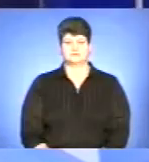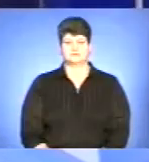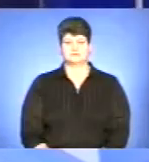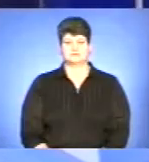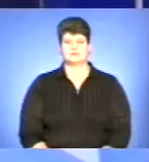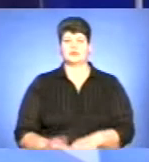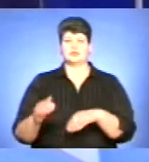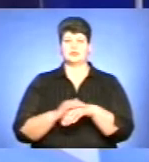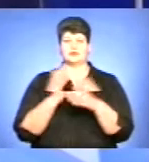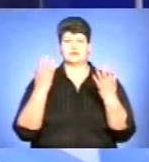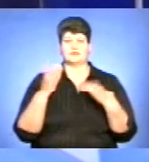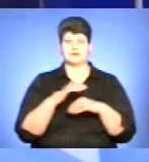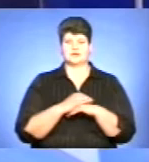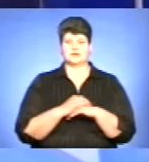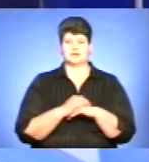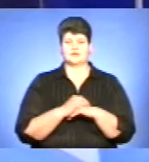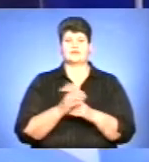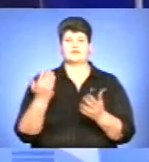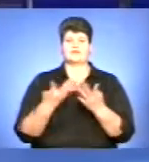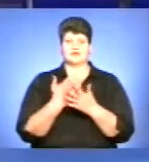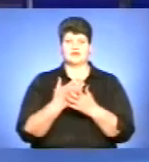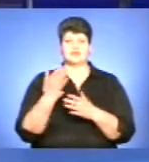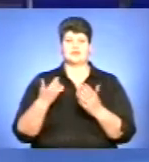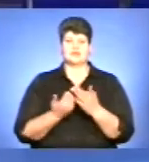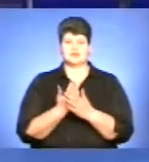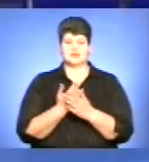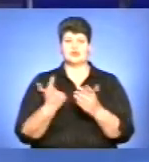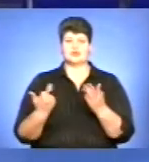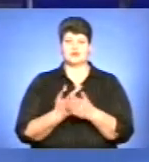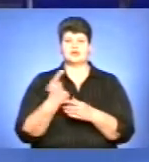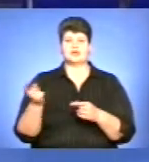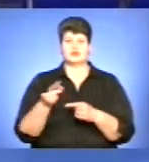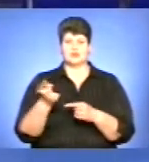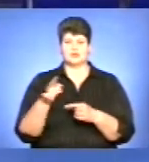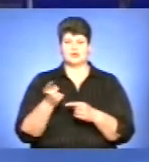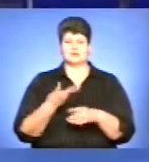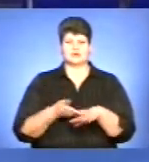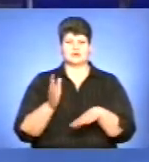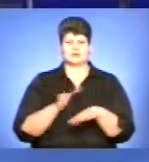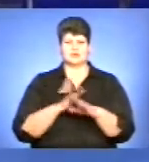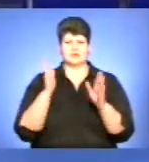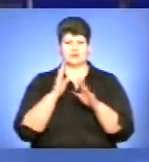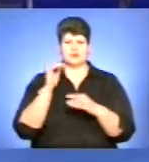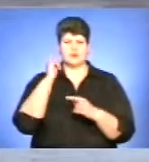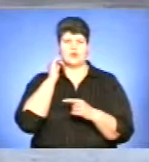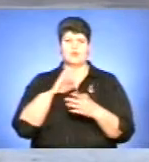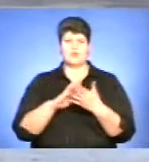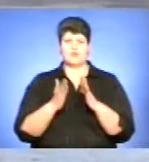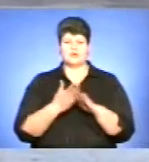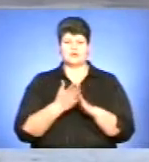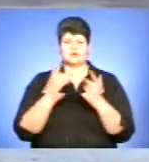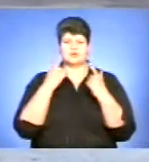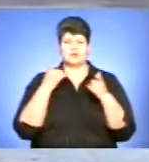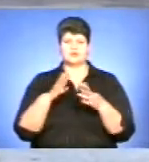Добрий вечір у прямому ефірі Вісті. І знову на Тернопільщині складні погодні умови. За інформацією чергового